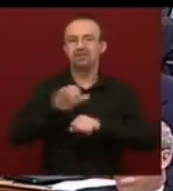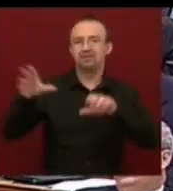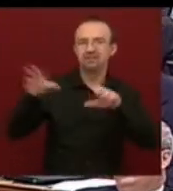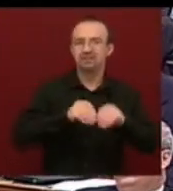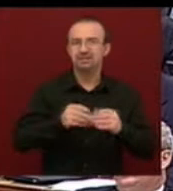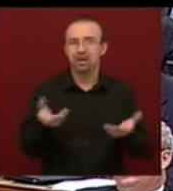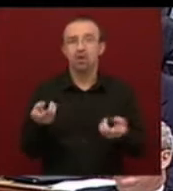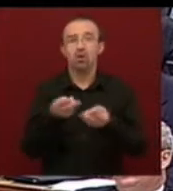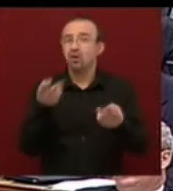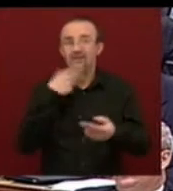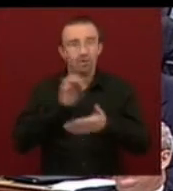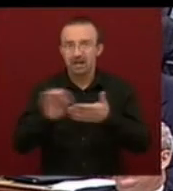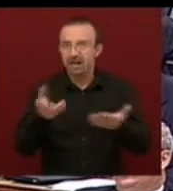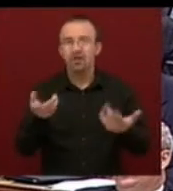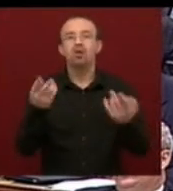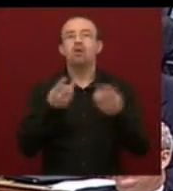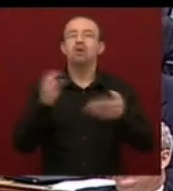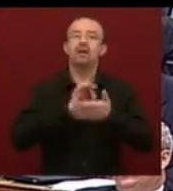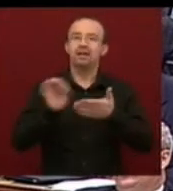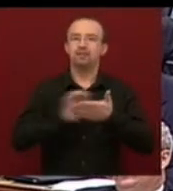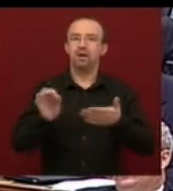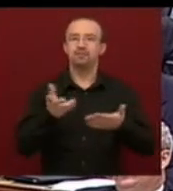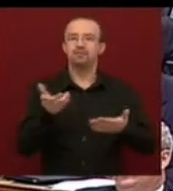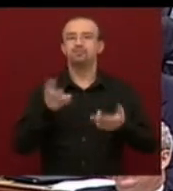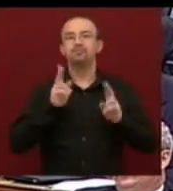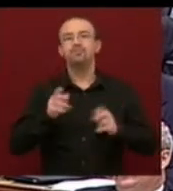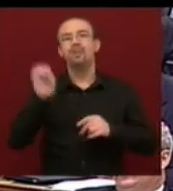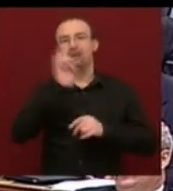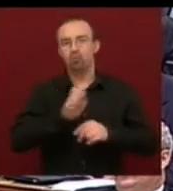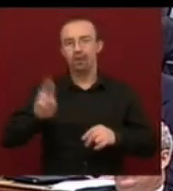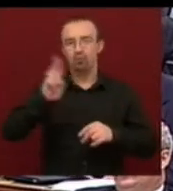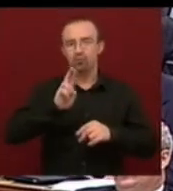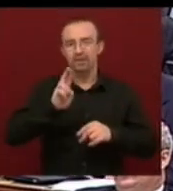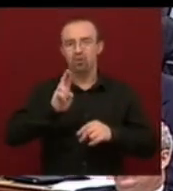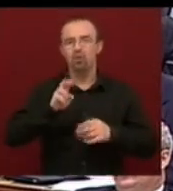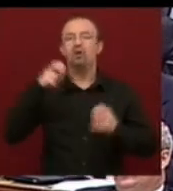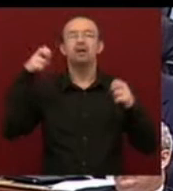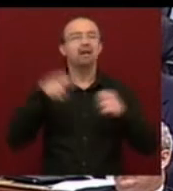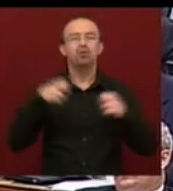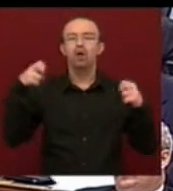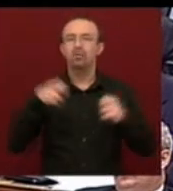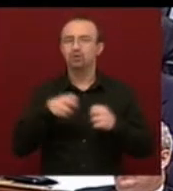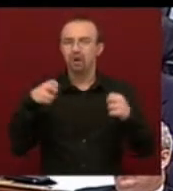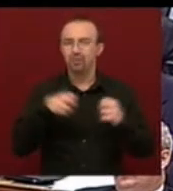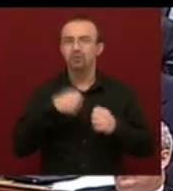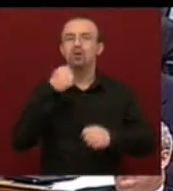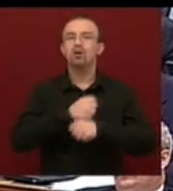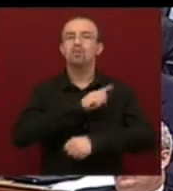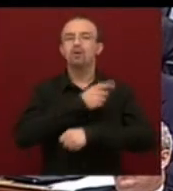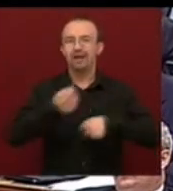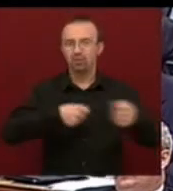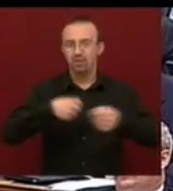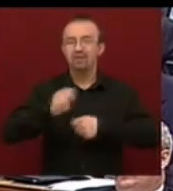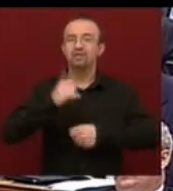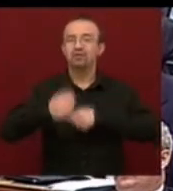visszavinni? Melyik klasszikus könyvben van benne, hogy az Európai Unió legrugalmasabb munkaerőpiaci